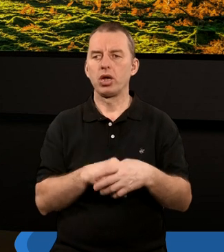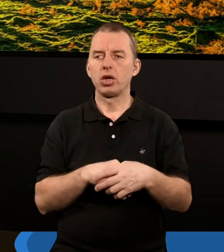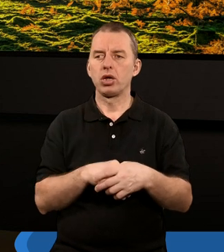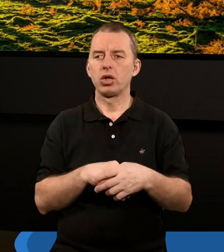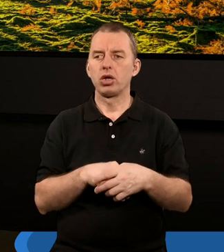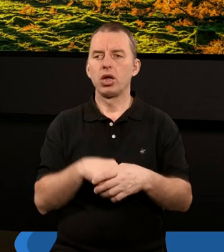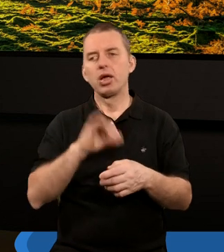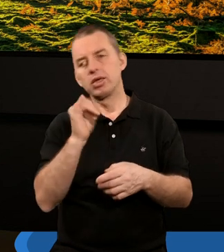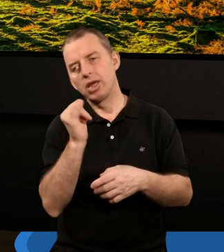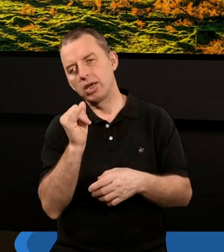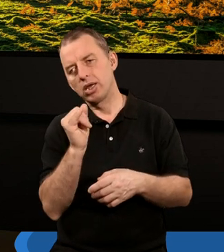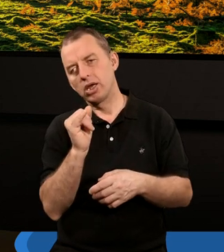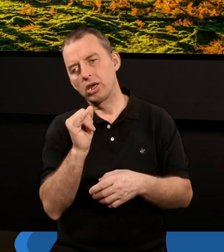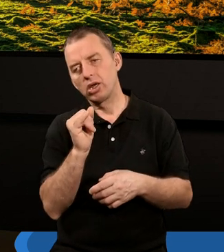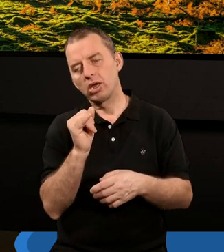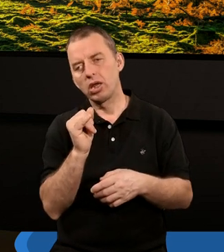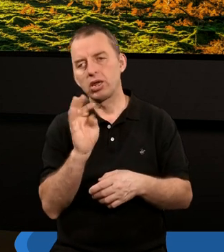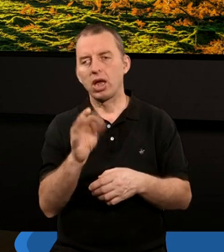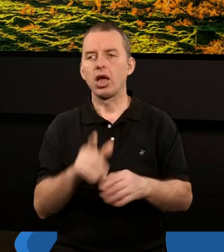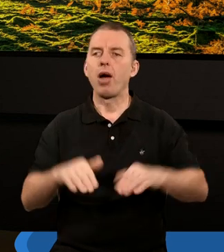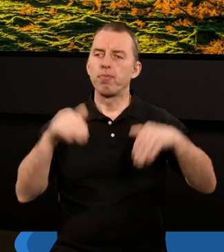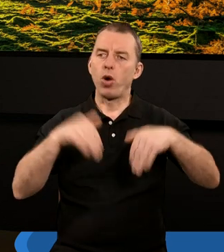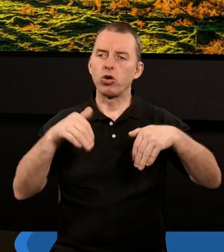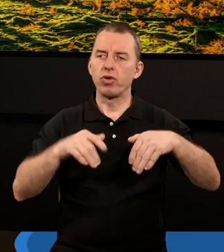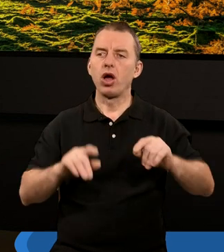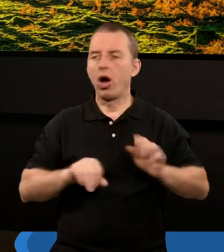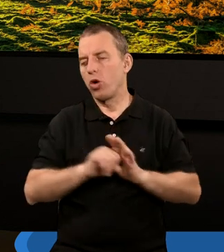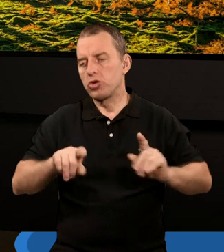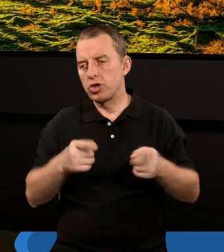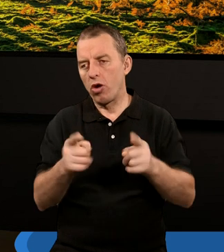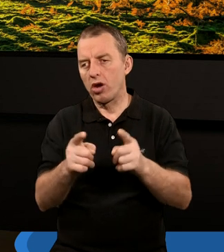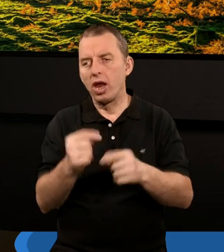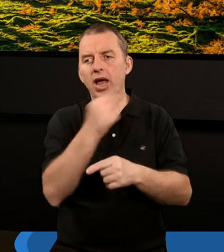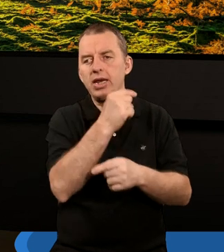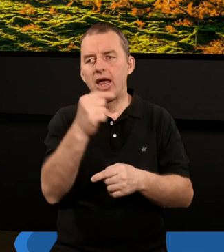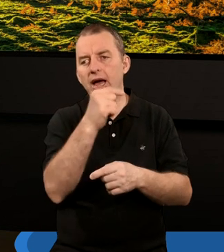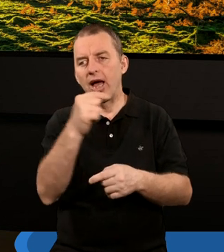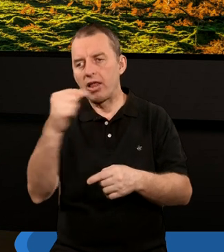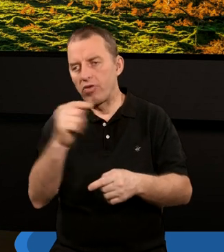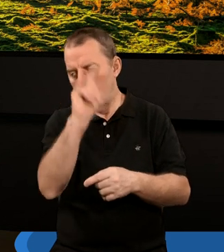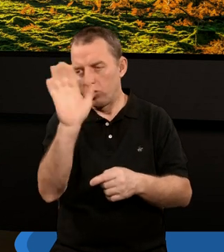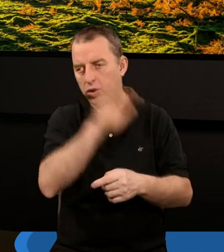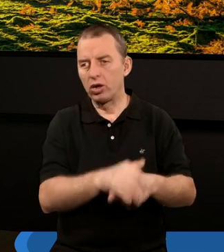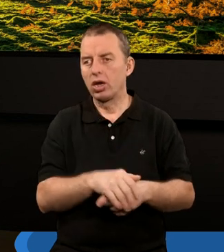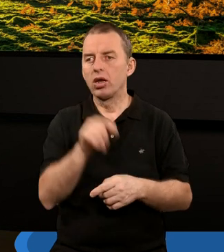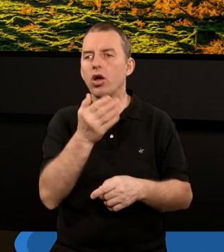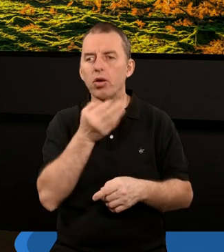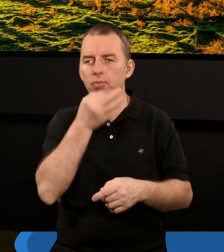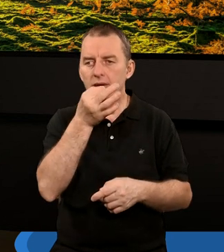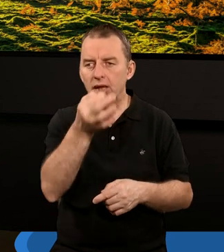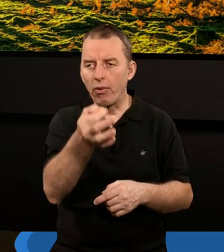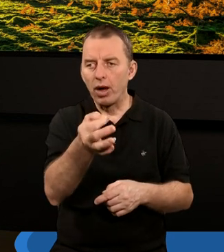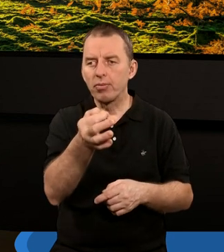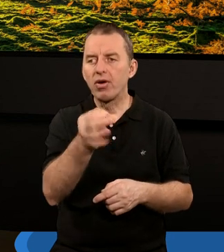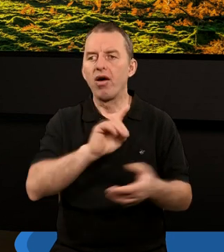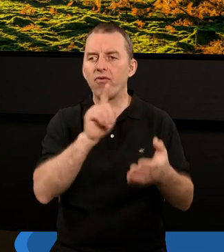no jakaś taka możliwość oddziaływania negatywnego na ten lud Boży. Natomiast tutaj, kiedy pytałem właśnie